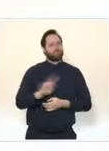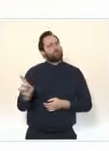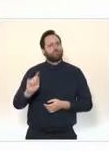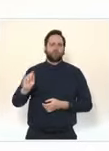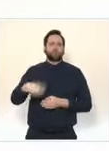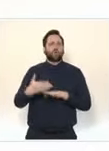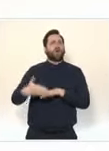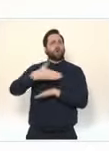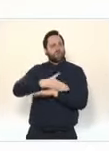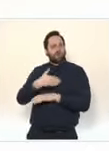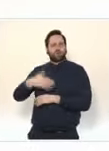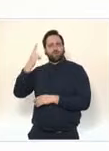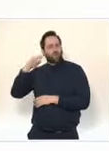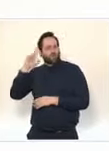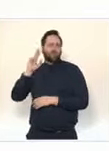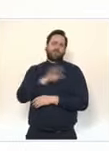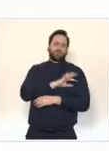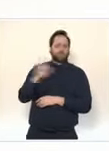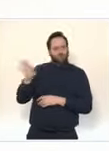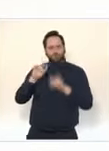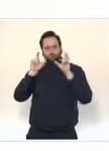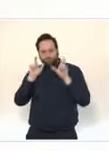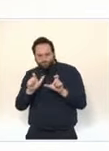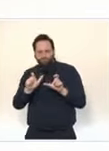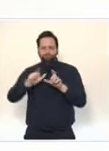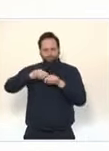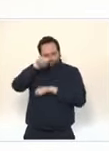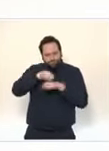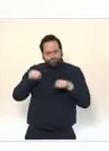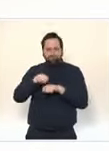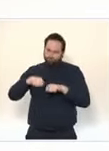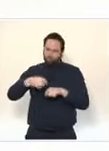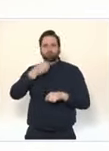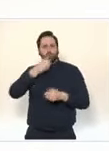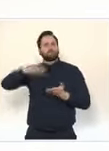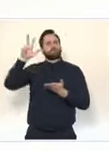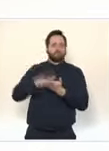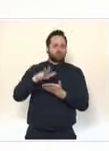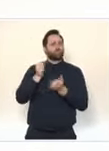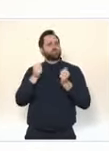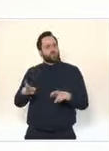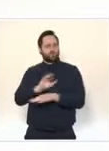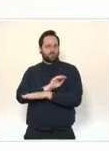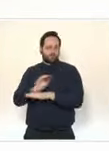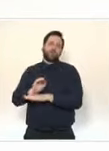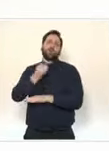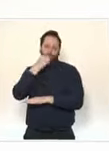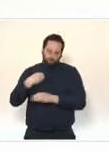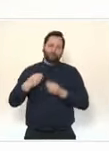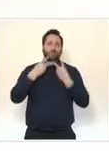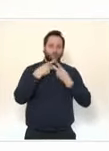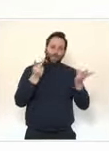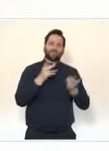permettent d'en garantir l'efficacité et la sécurité. C'est le cas du vaccin AstraZeneca,